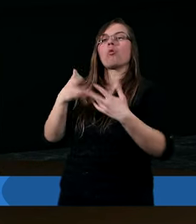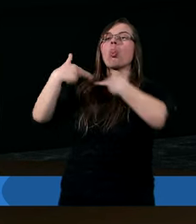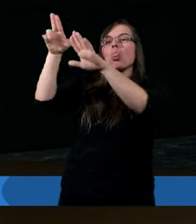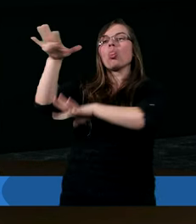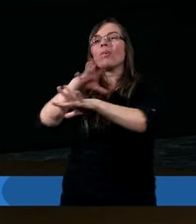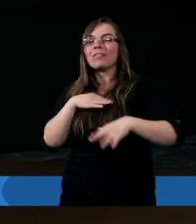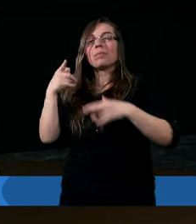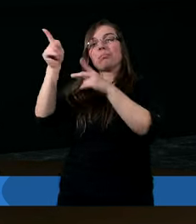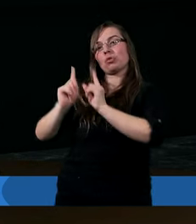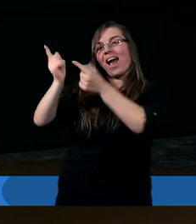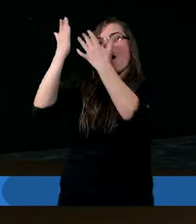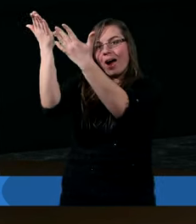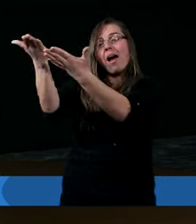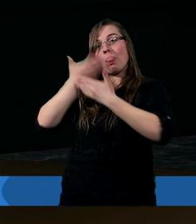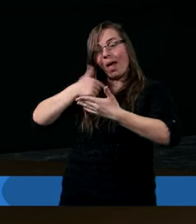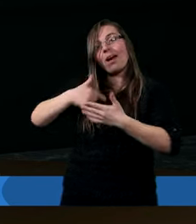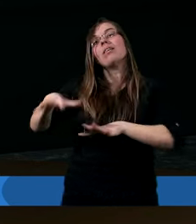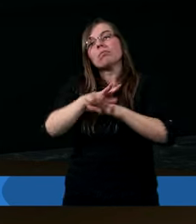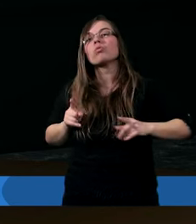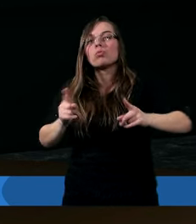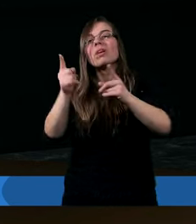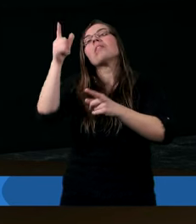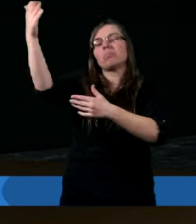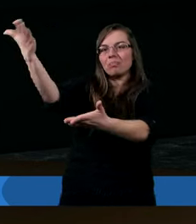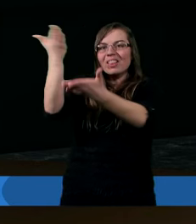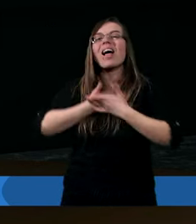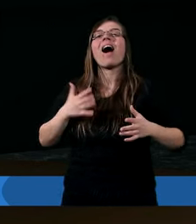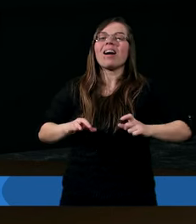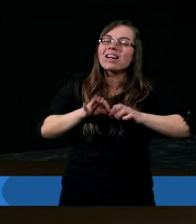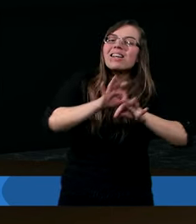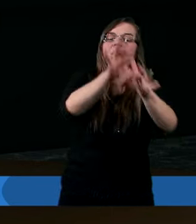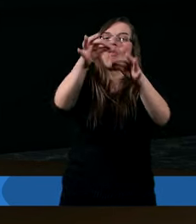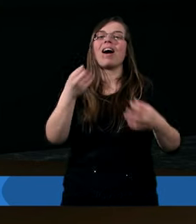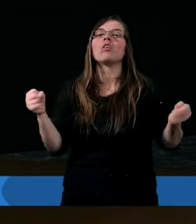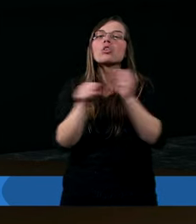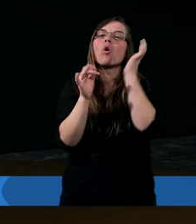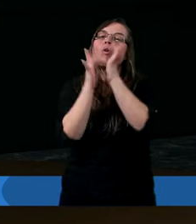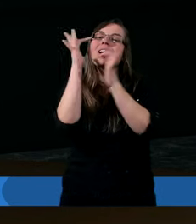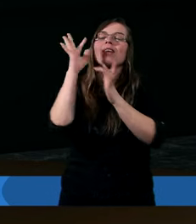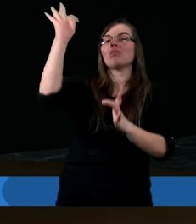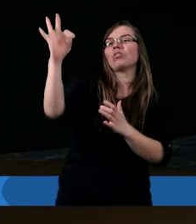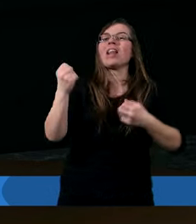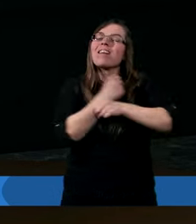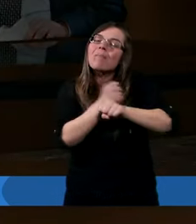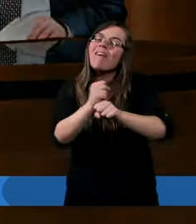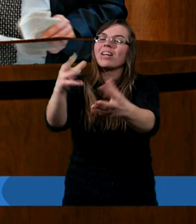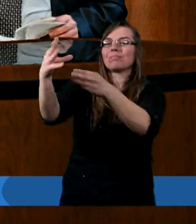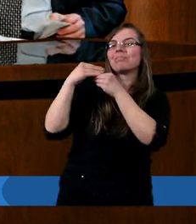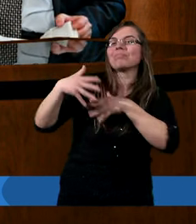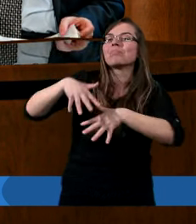działalność, a On mnie będzie cały czas skierował do Jezusa Chrystusa, do Jego zbawienia.